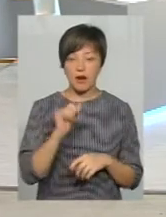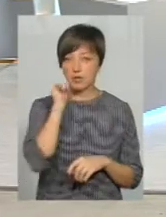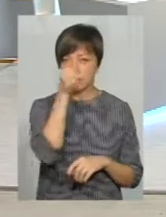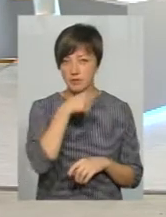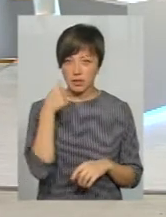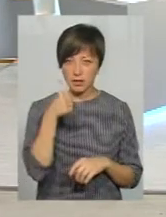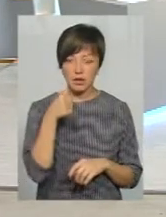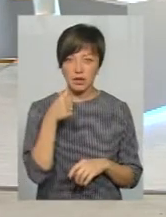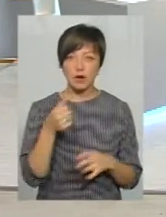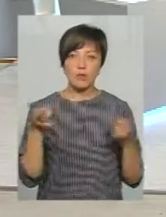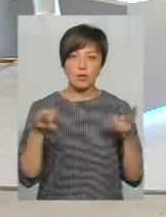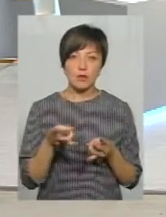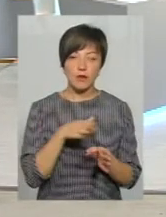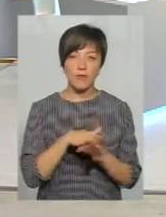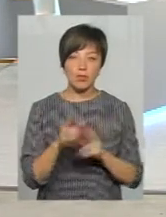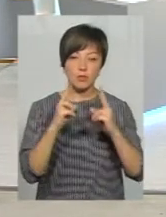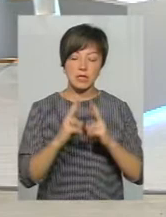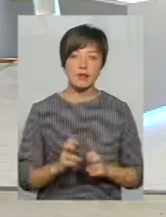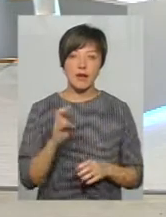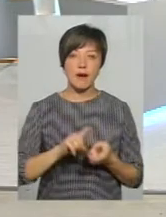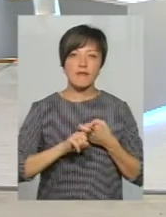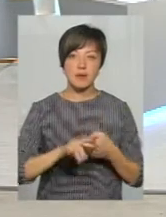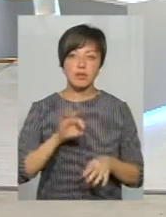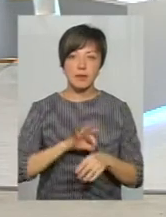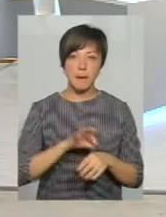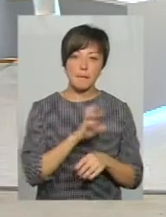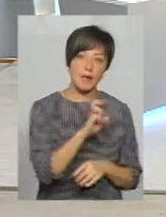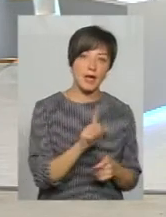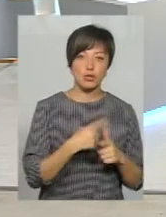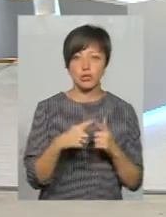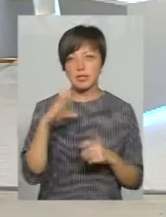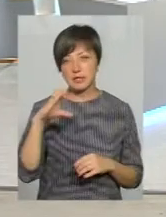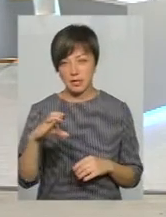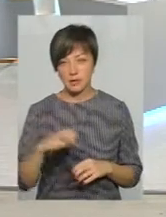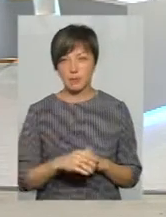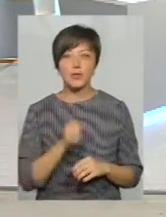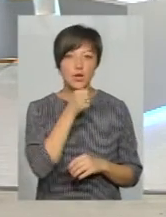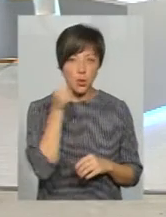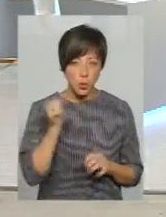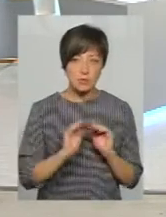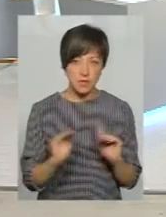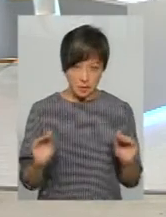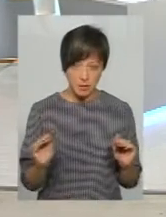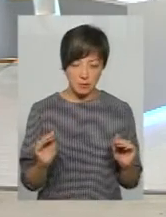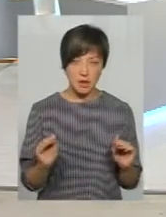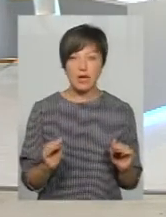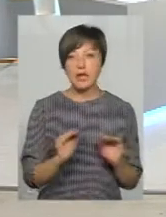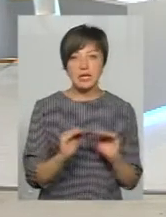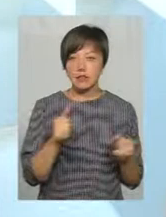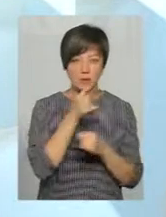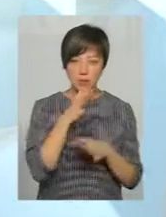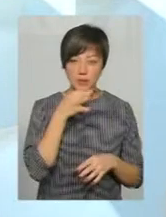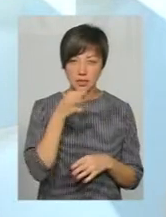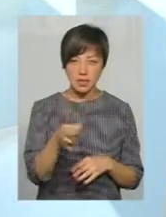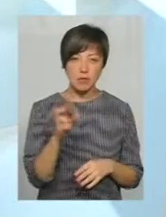рік. Раз в рік потрібно виконувати обстеження на вірус гепатиту B чи С. І дорослим, і дітям, і пенсіонерам? Дітям ми не можемо